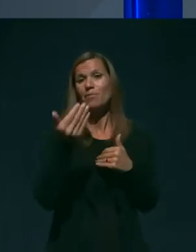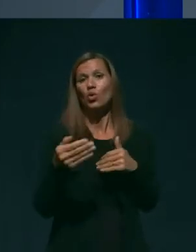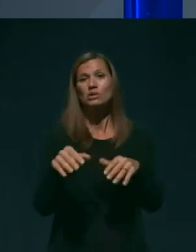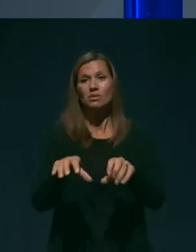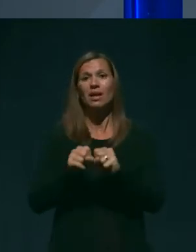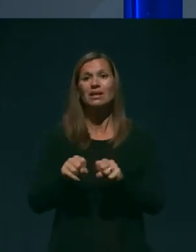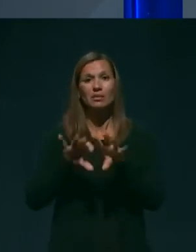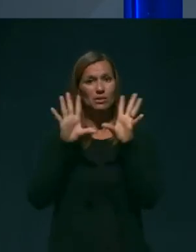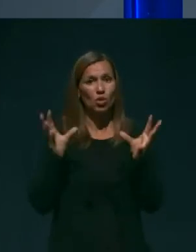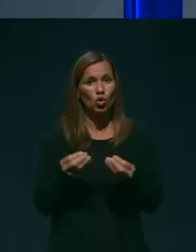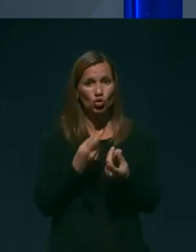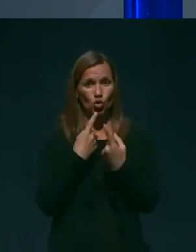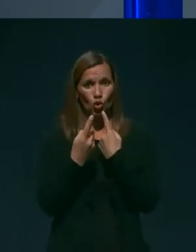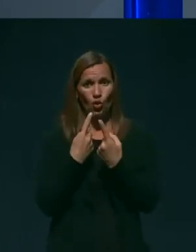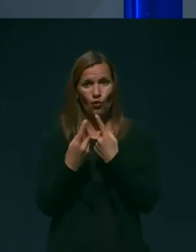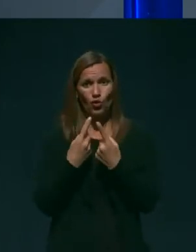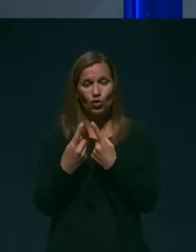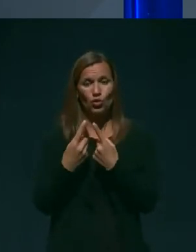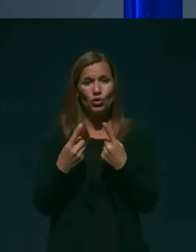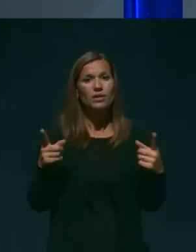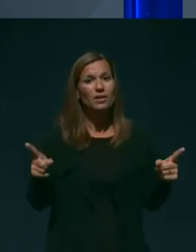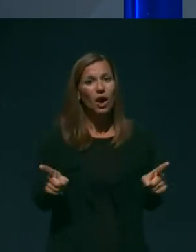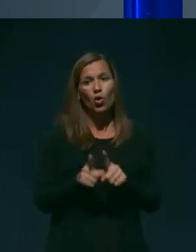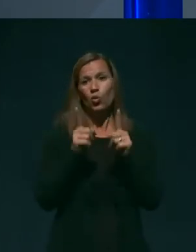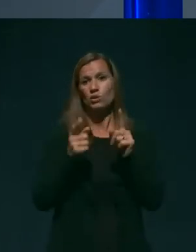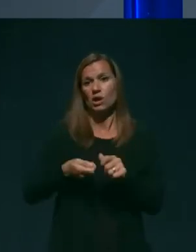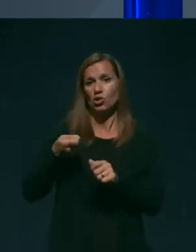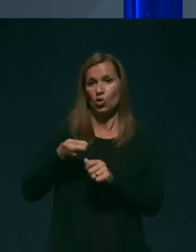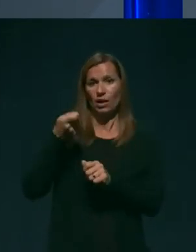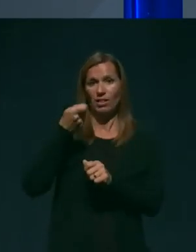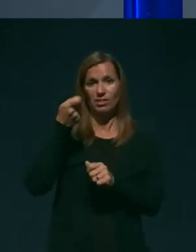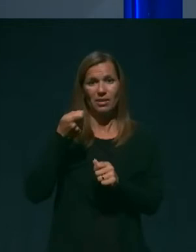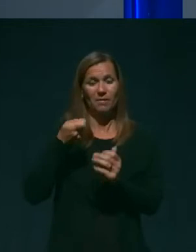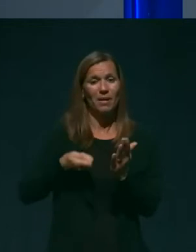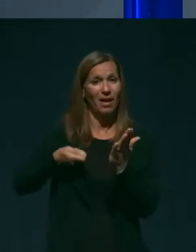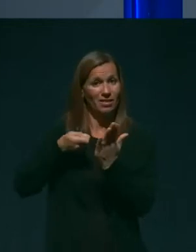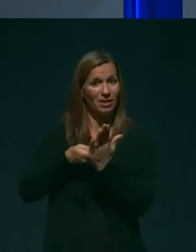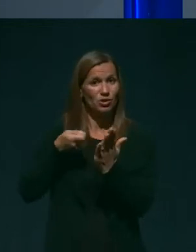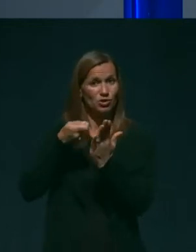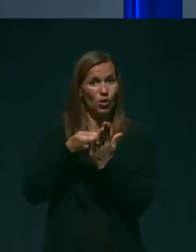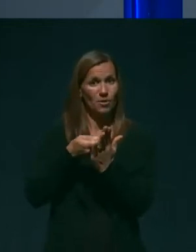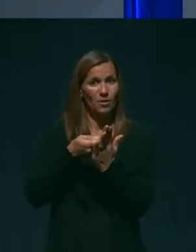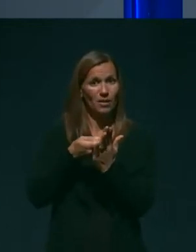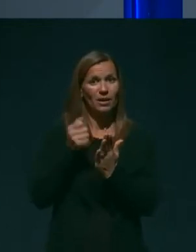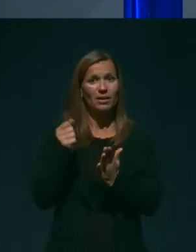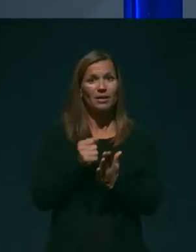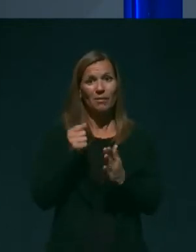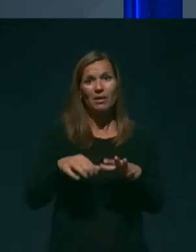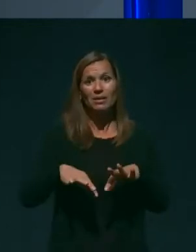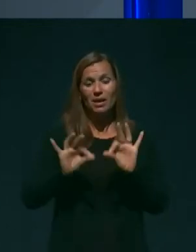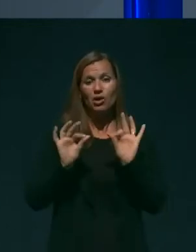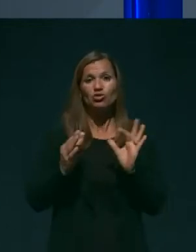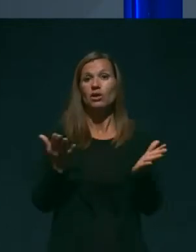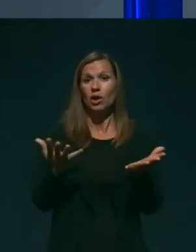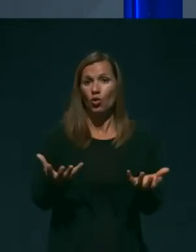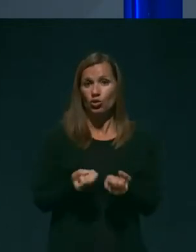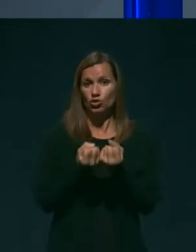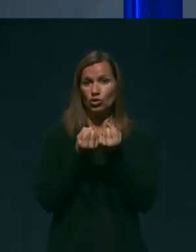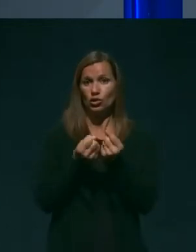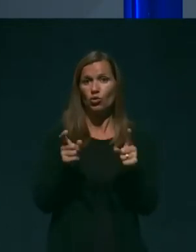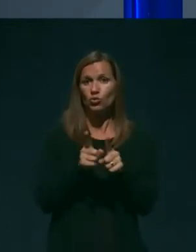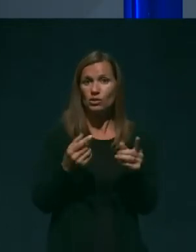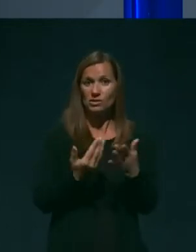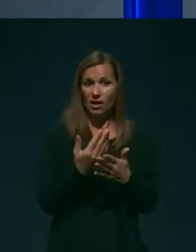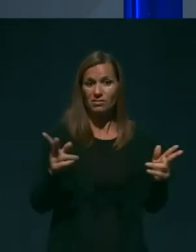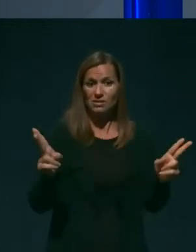dogovoru takoj z dodatnim aneksom, da bi našli neko rešitev tudi za skrajševanje